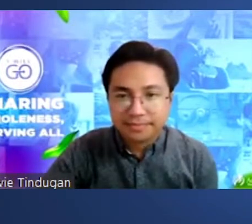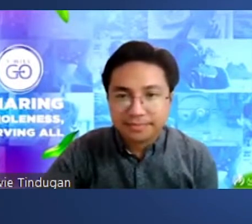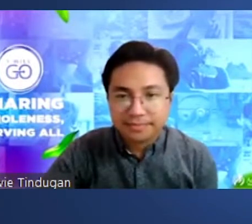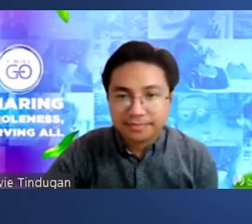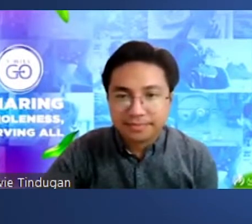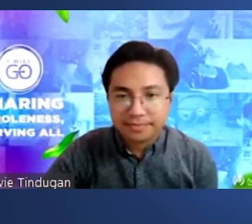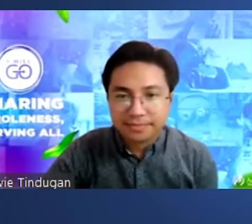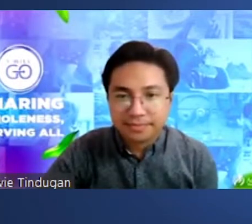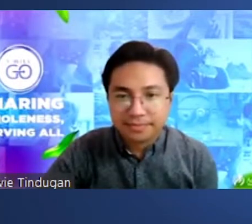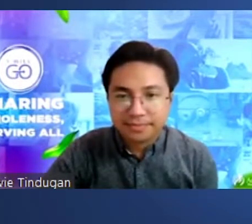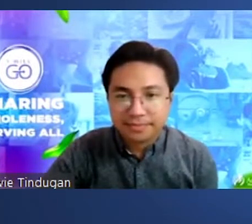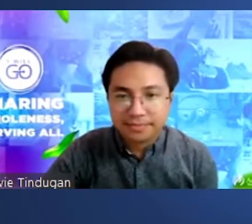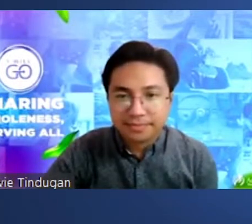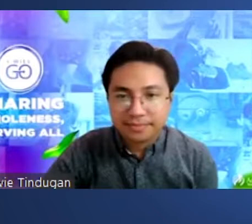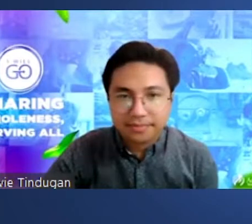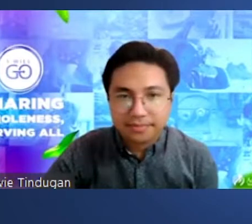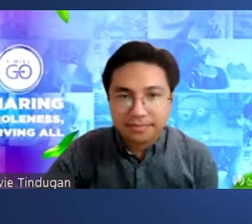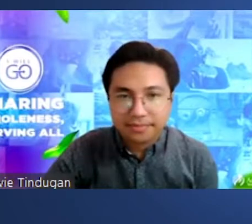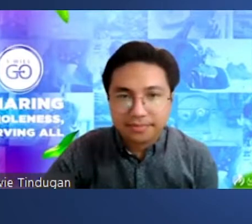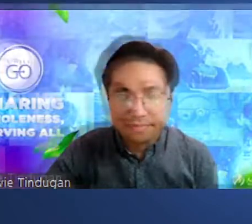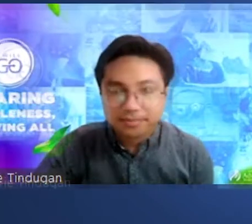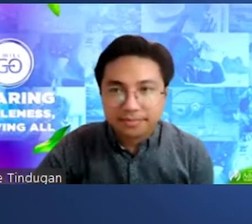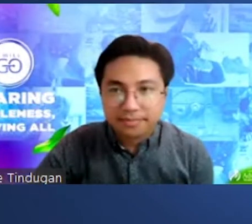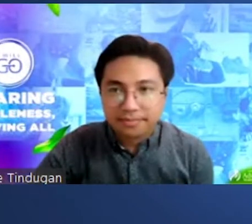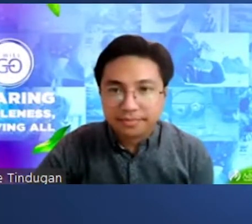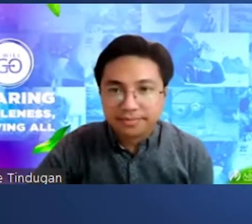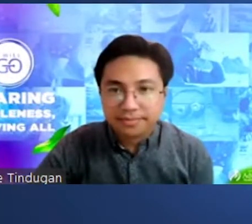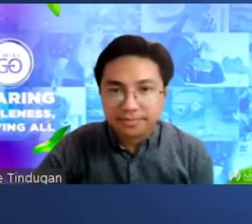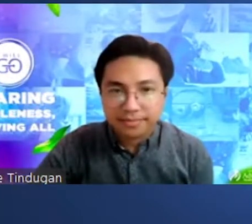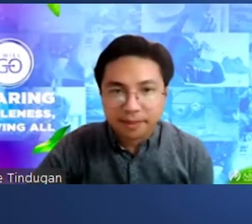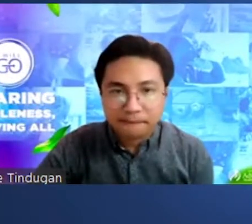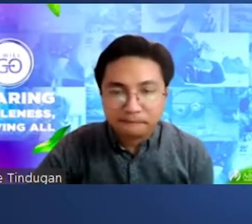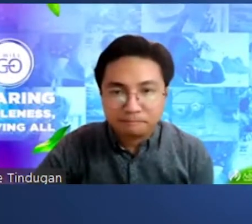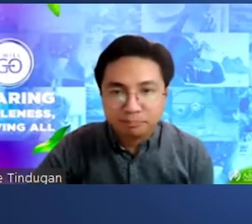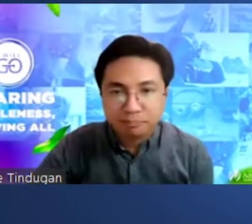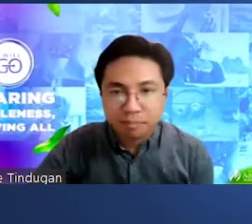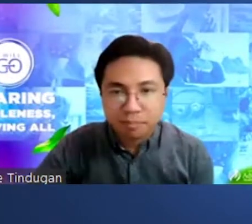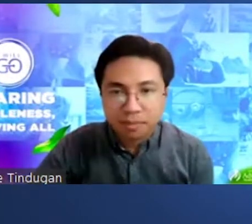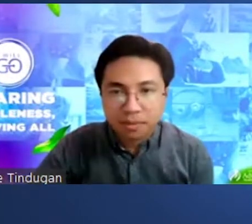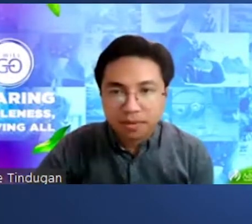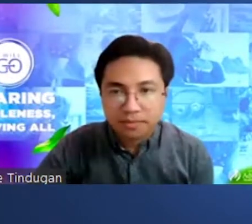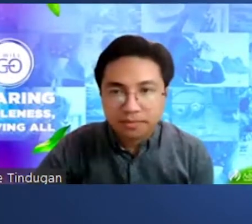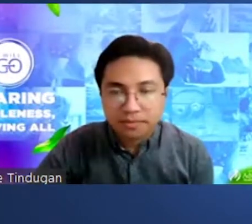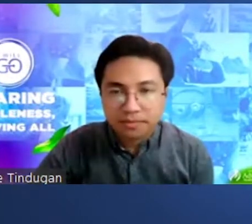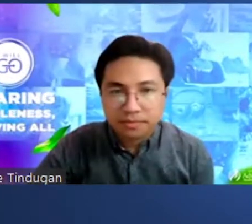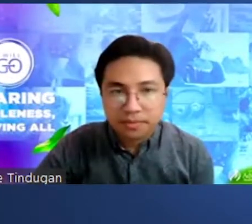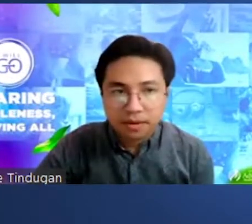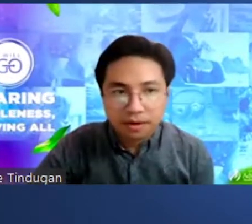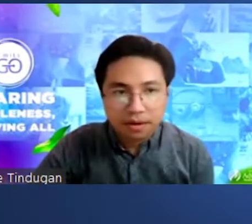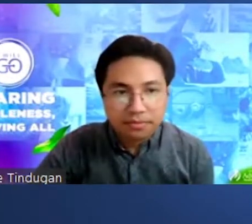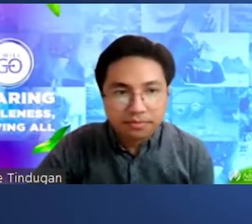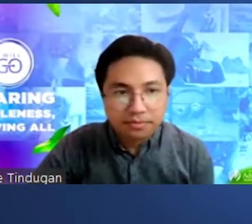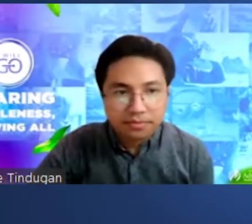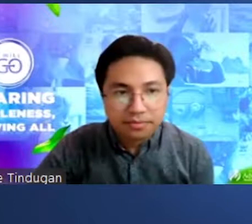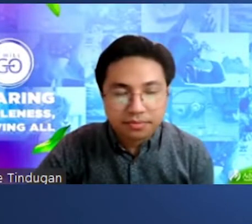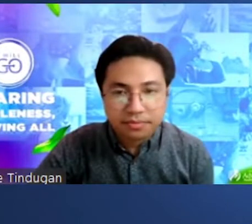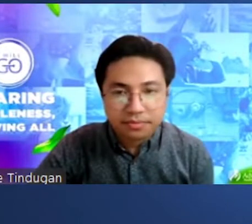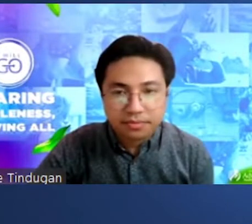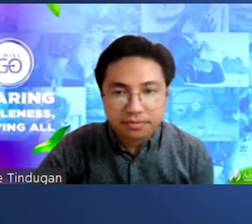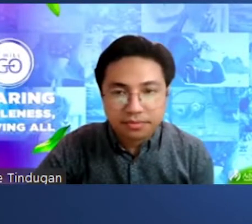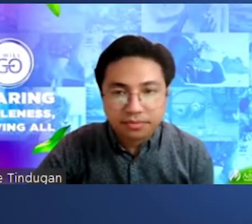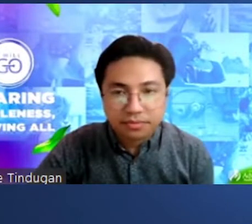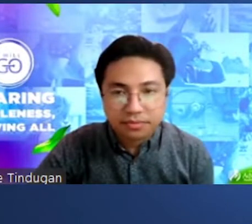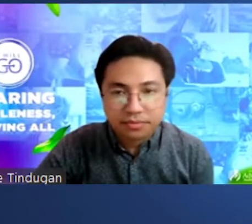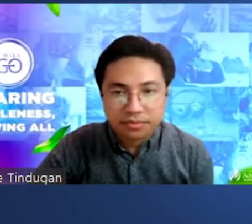okay so thank you very much for Dr. Dilliamatter for answering the question in connection po sa unang